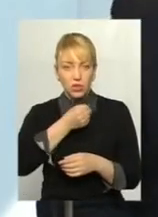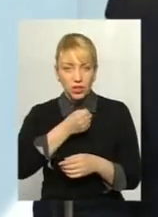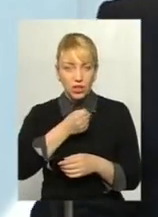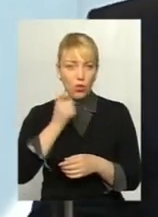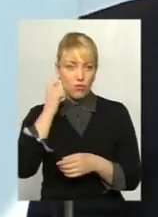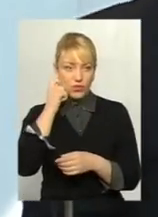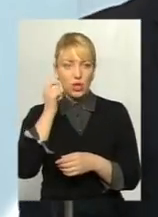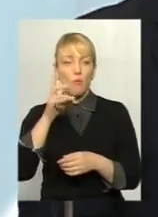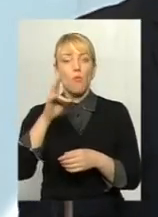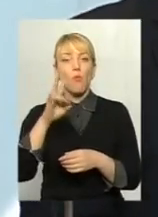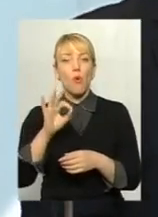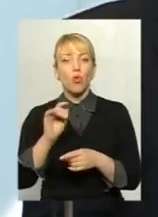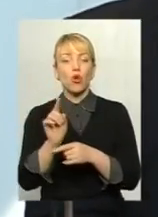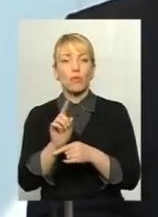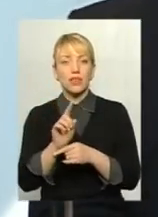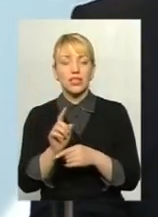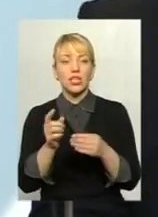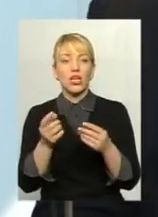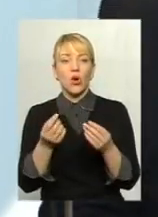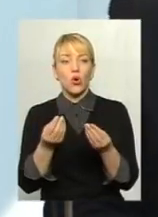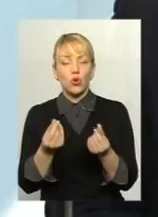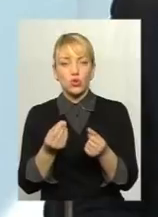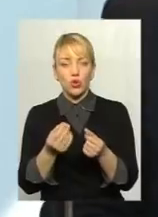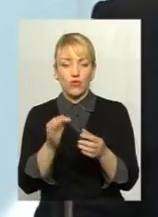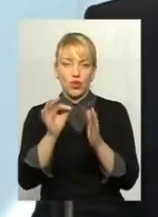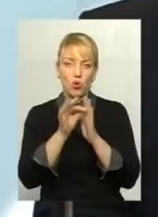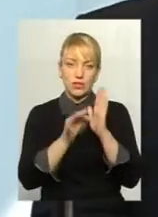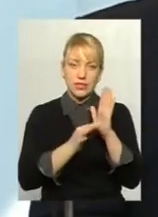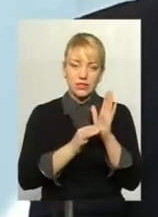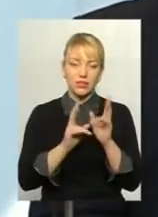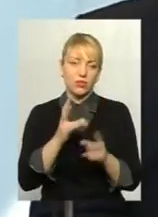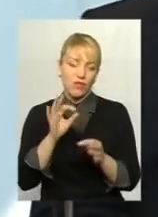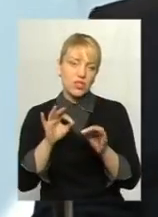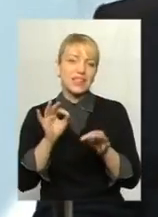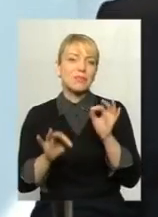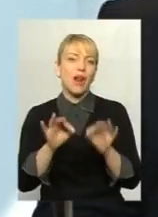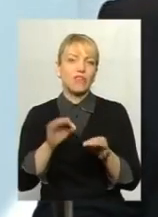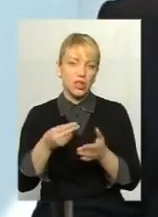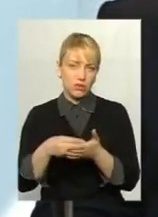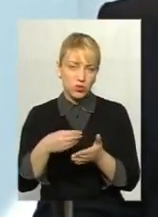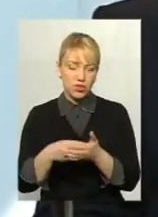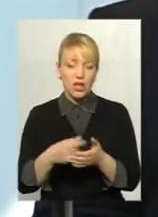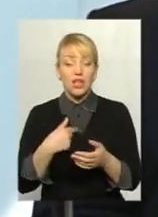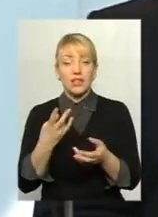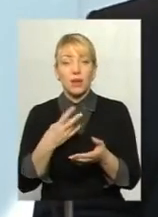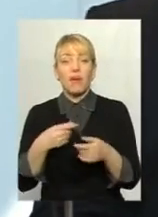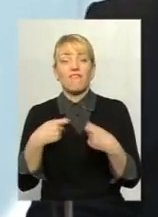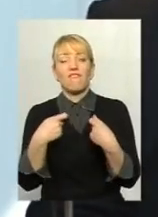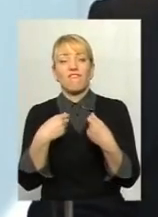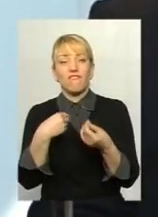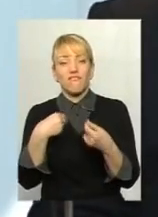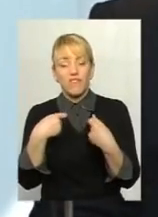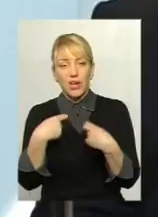по нормативно-грошовій оцінці, або яку держава буде вважати по ринку справедливою, викупити і далі здавати її в оренду, заробляти на цьому гроші.